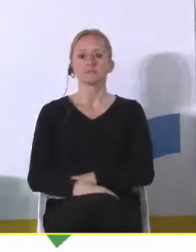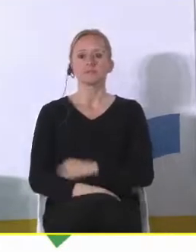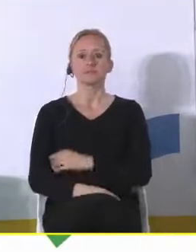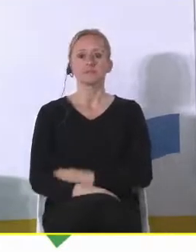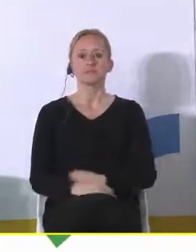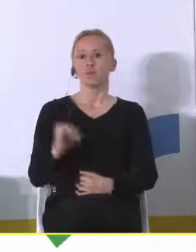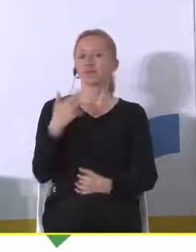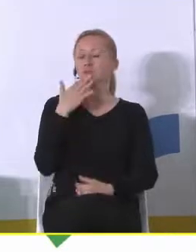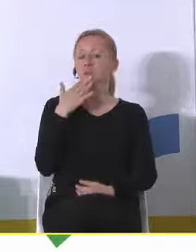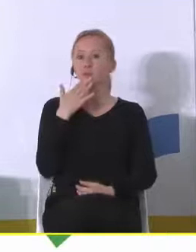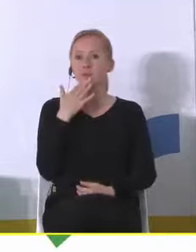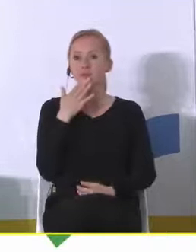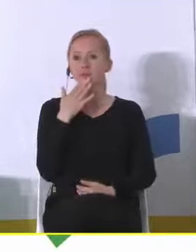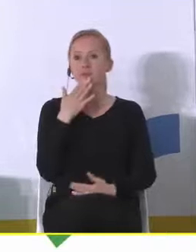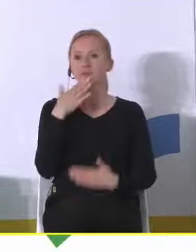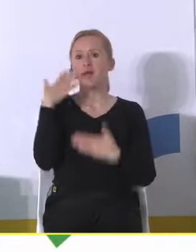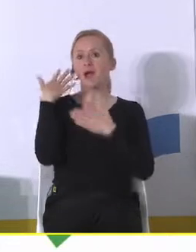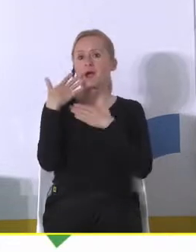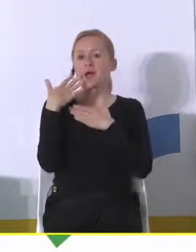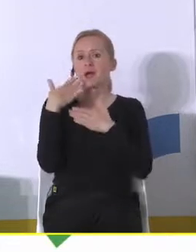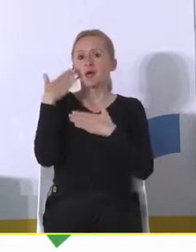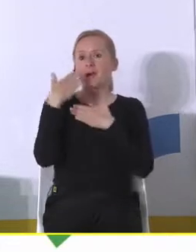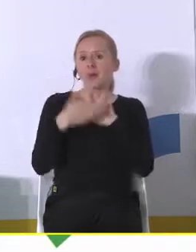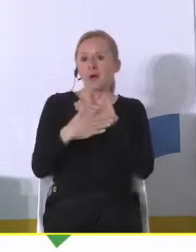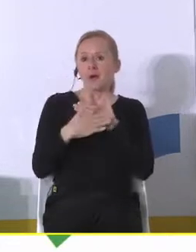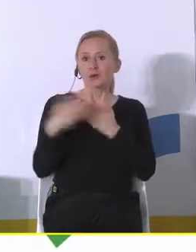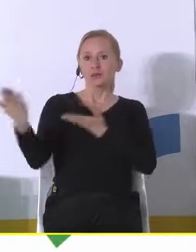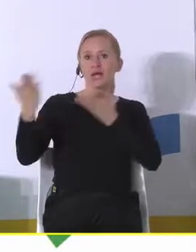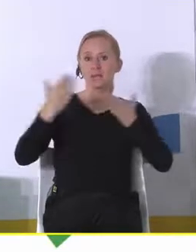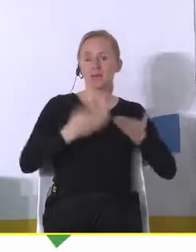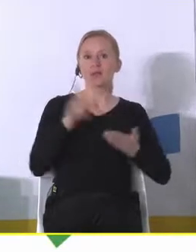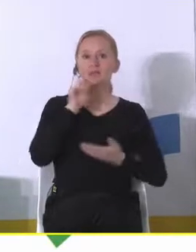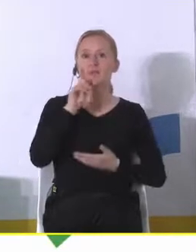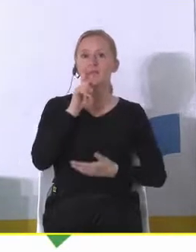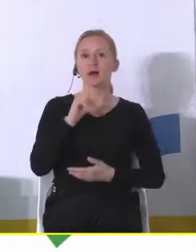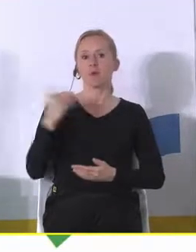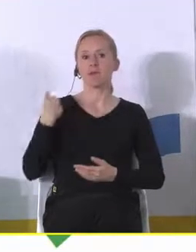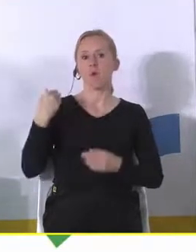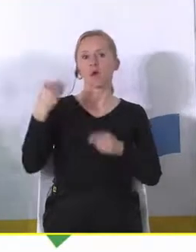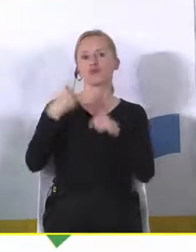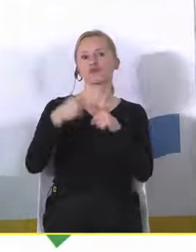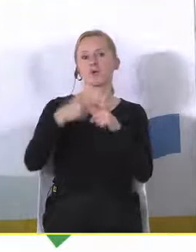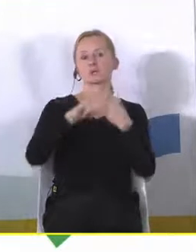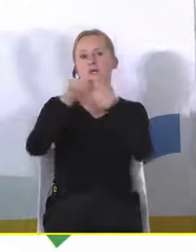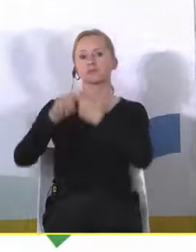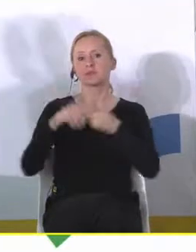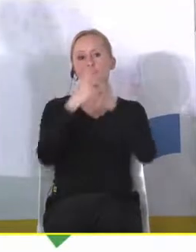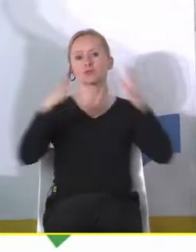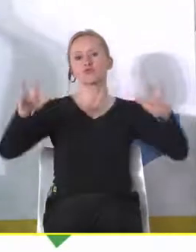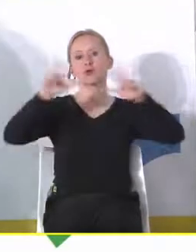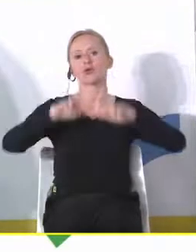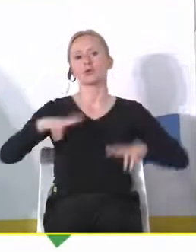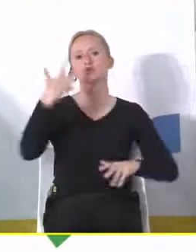I jak to się mówi, last but not least, pan Paweł Woliński, dyrektor Citizen Go Polska, były członek zarządu Związku Dużych Rodzin 3+,